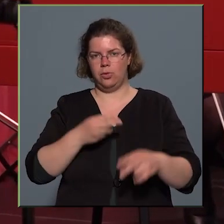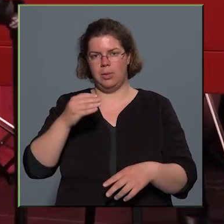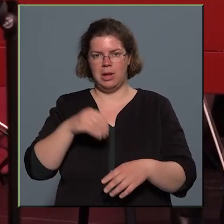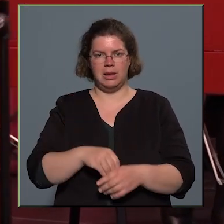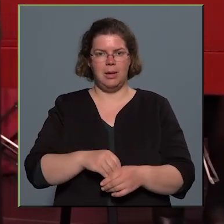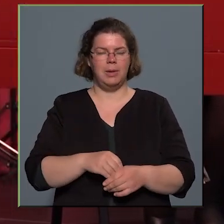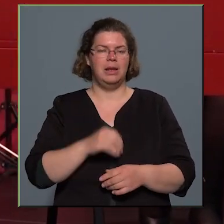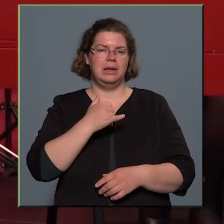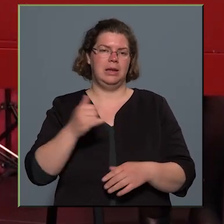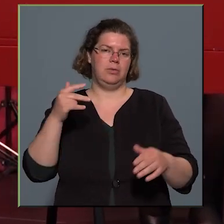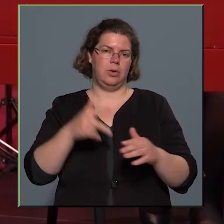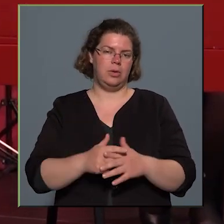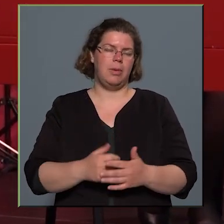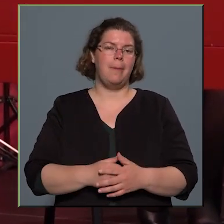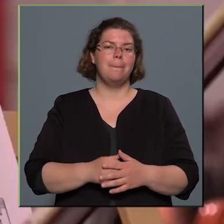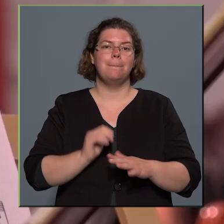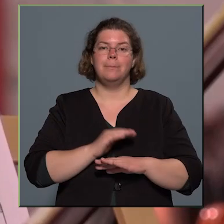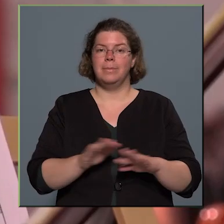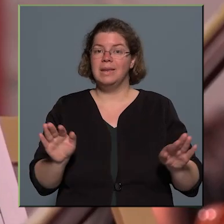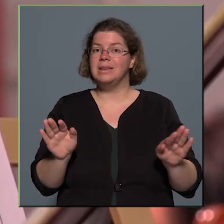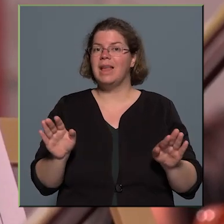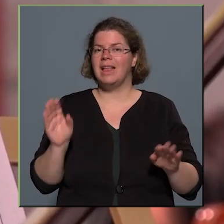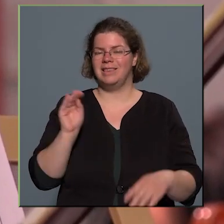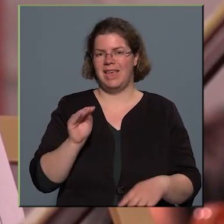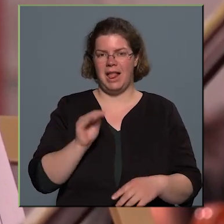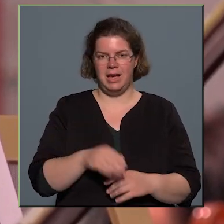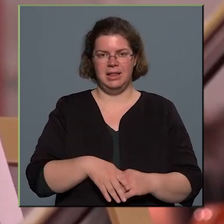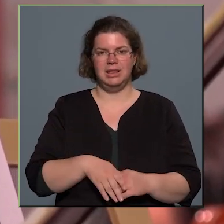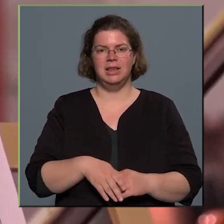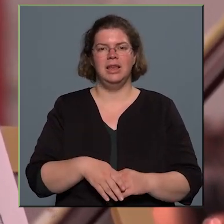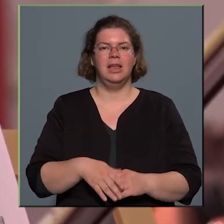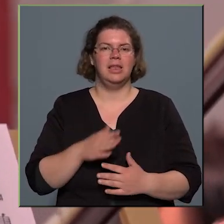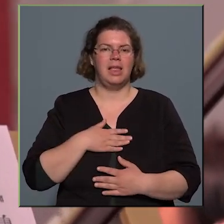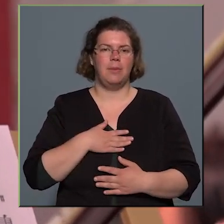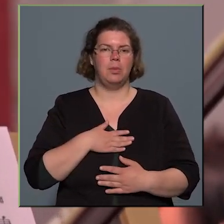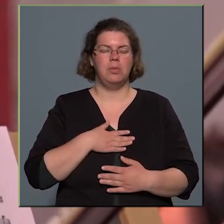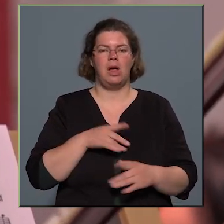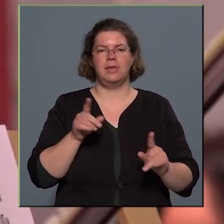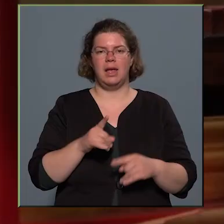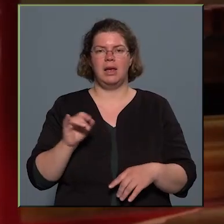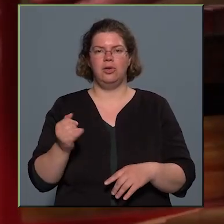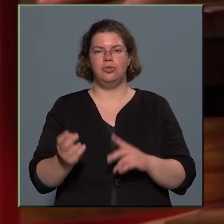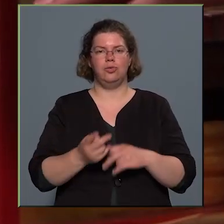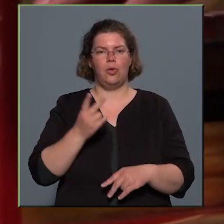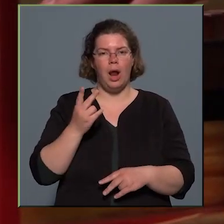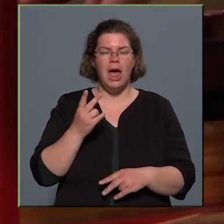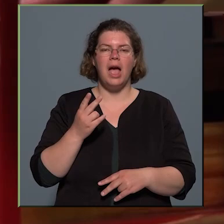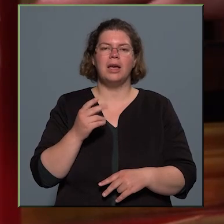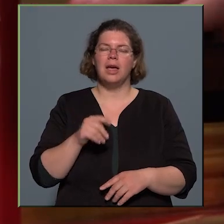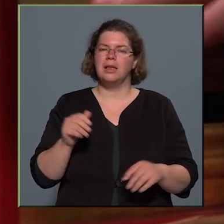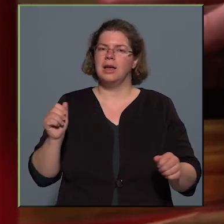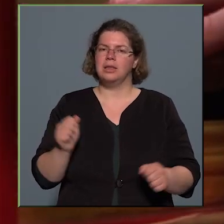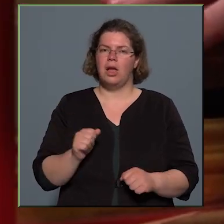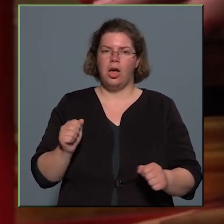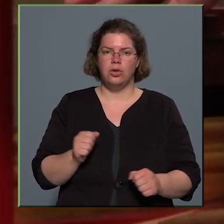évközben. Mindent, mindent jelent számomra a zene, és főleg ez egy nagyon,